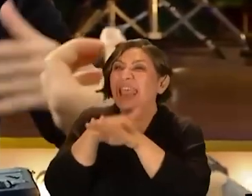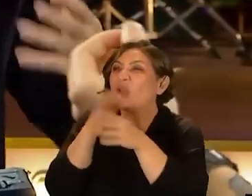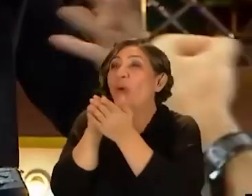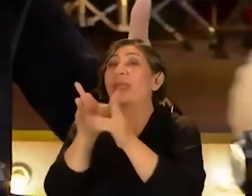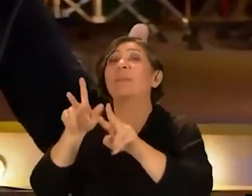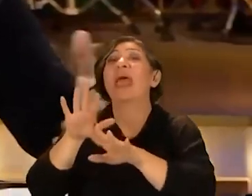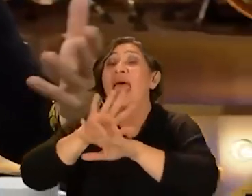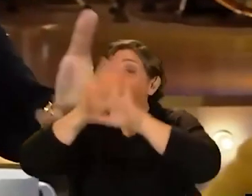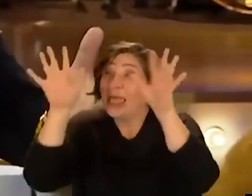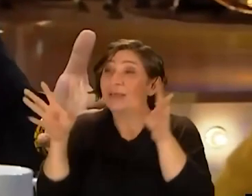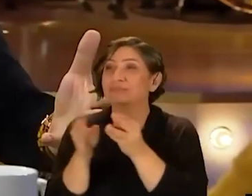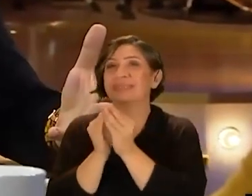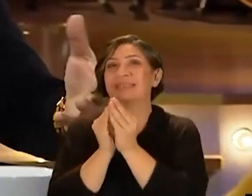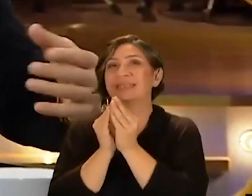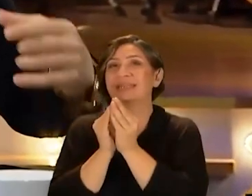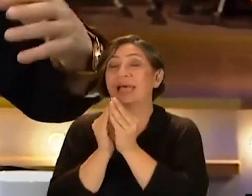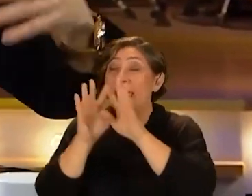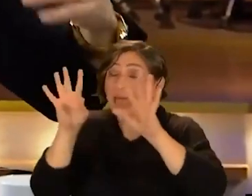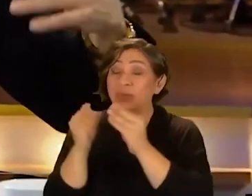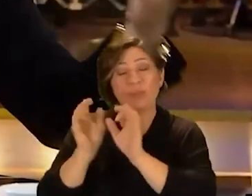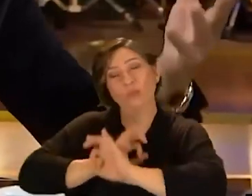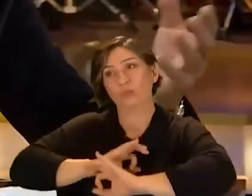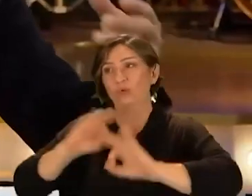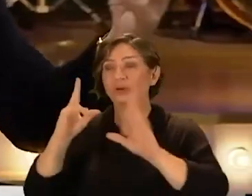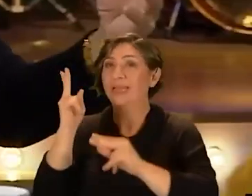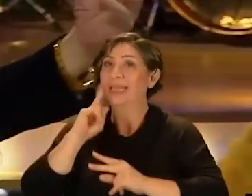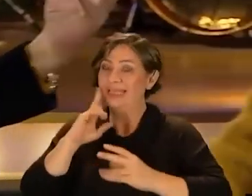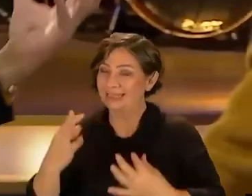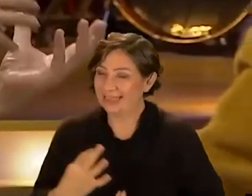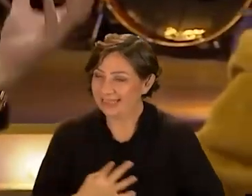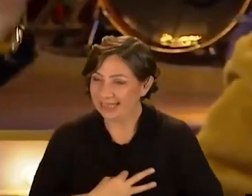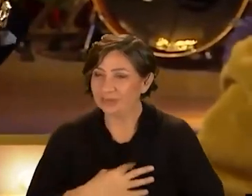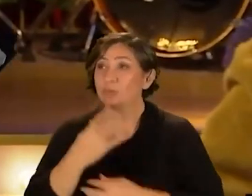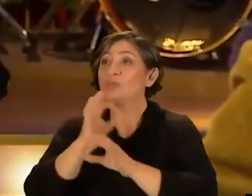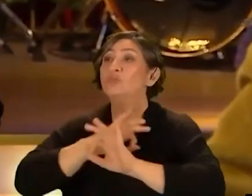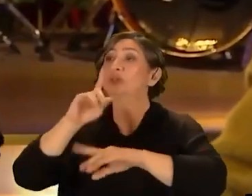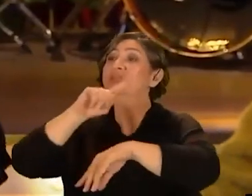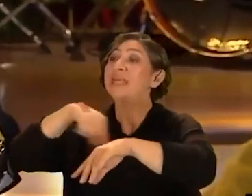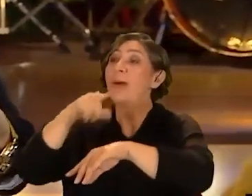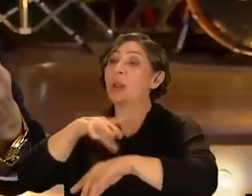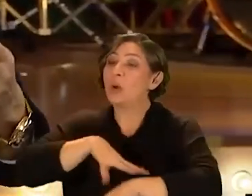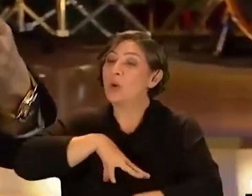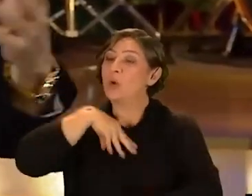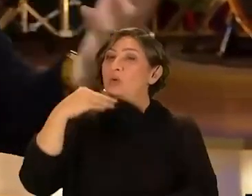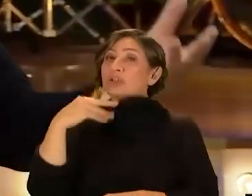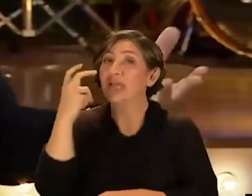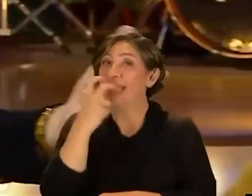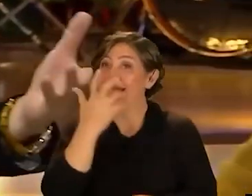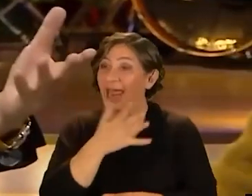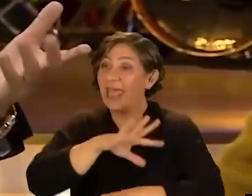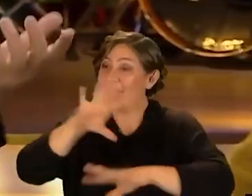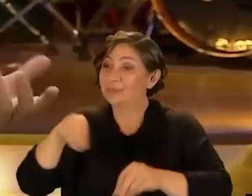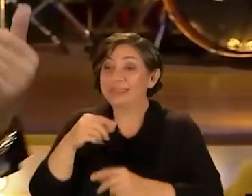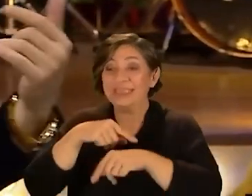meselesi değil. Seks. Hepsi. Hepsi. Ama müthiş bir nezaket, müthiş bir zamanın ruhunu taşıyan şarkılardı.